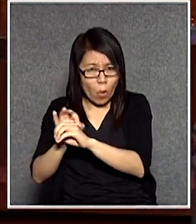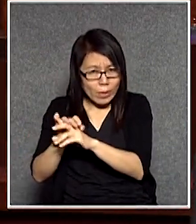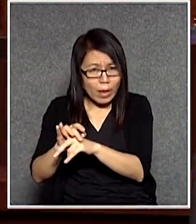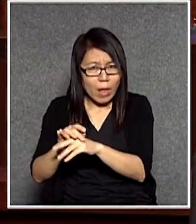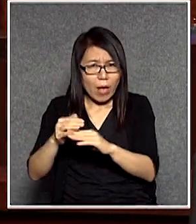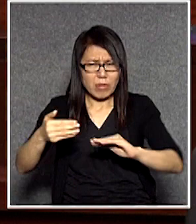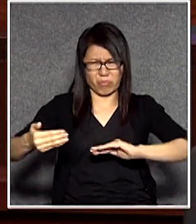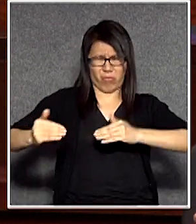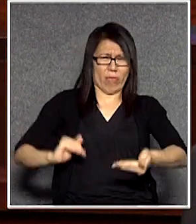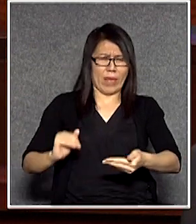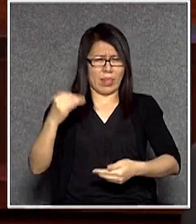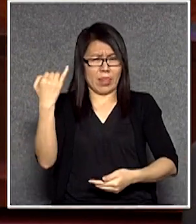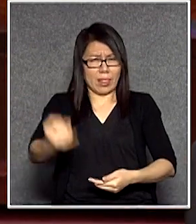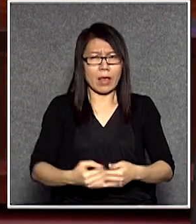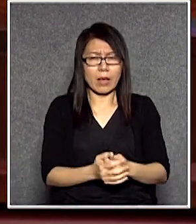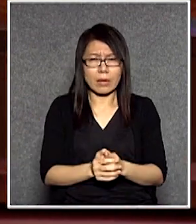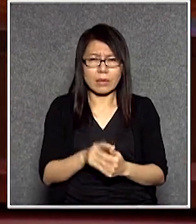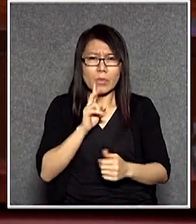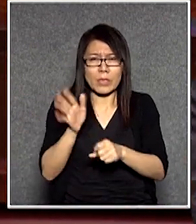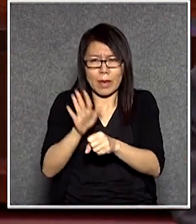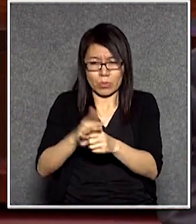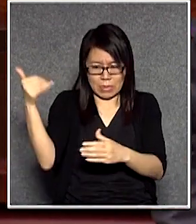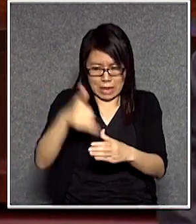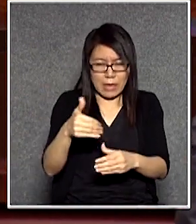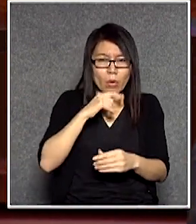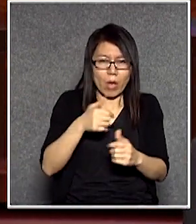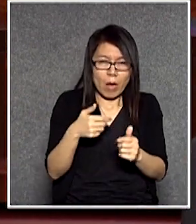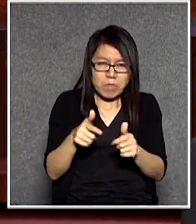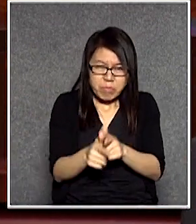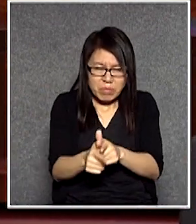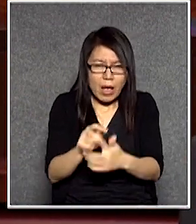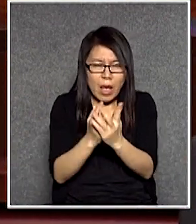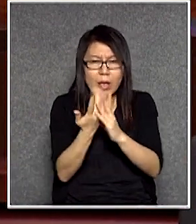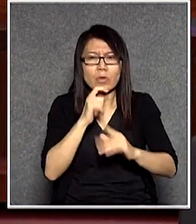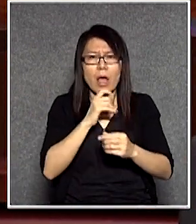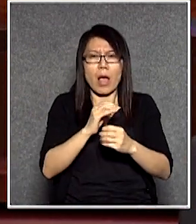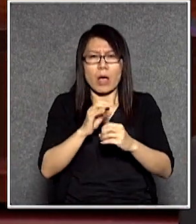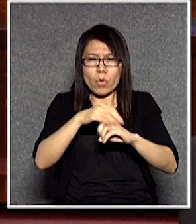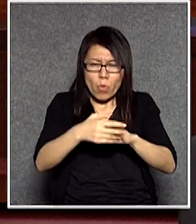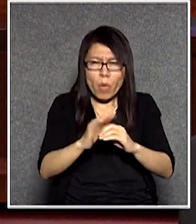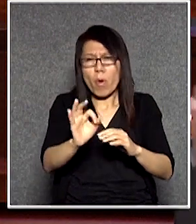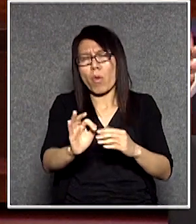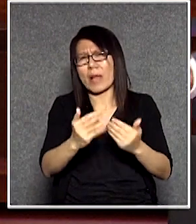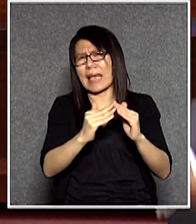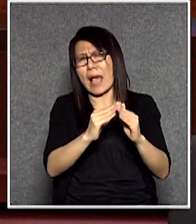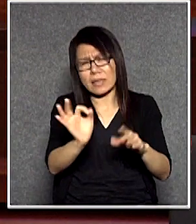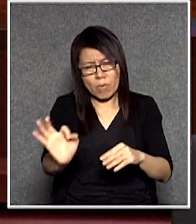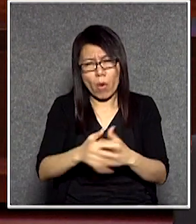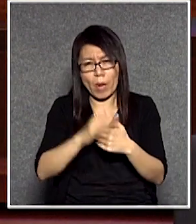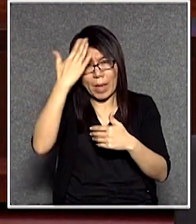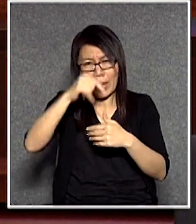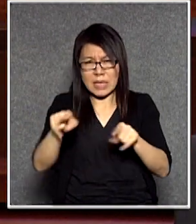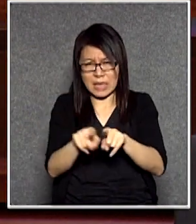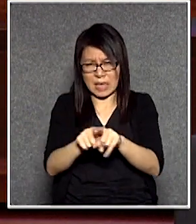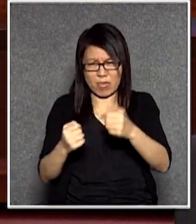過來喂你被白日本人殺到來就真的沒有國雅有家了那時候是要全民一致抗